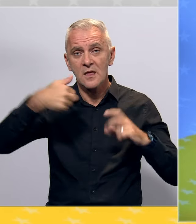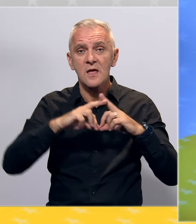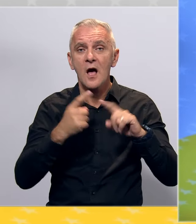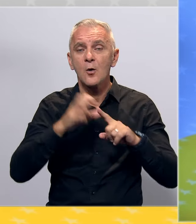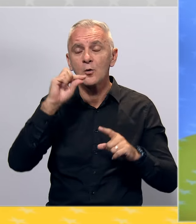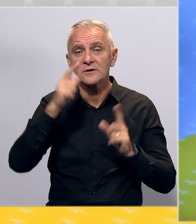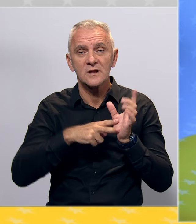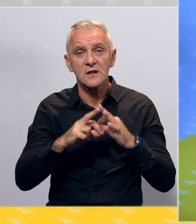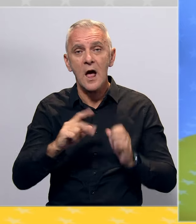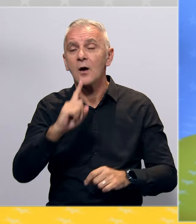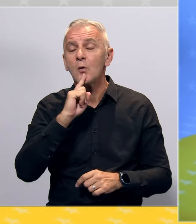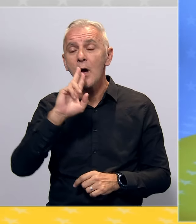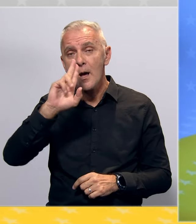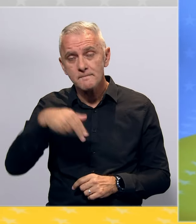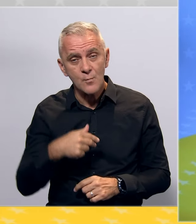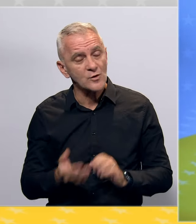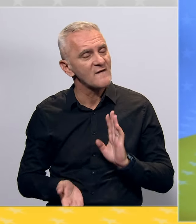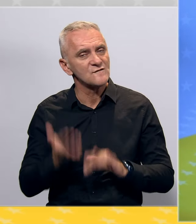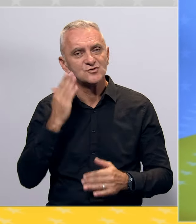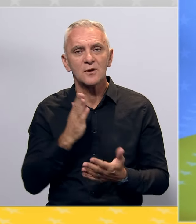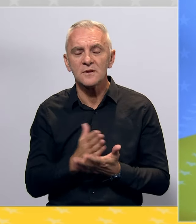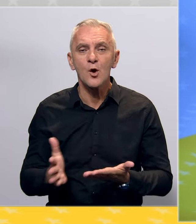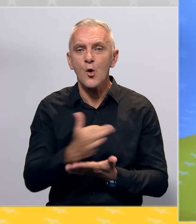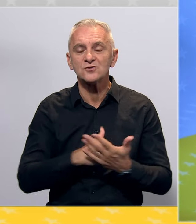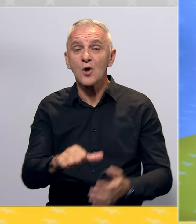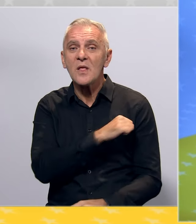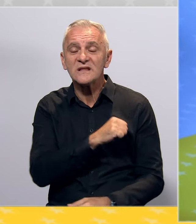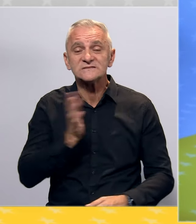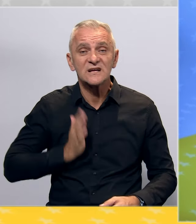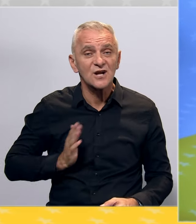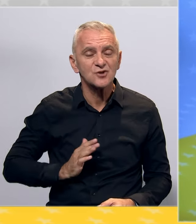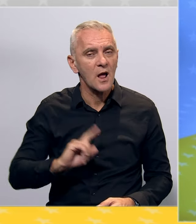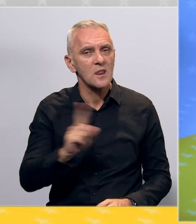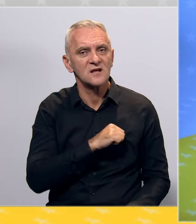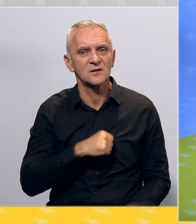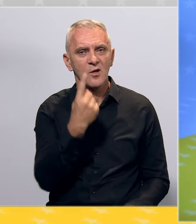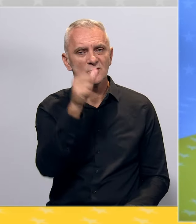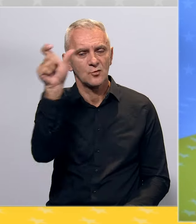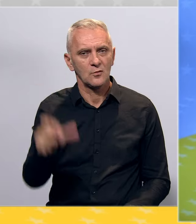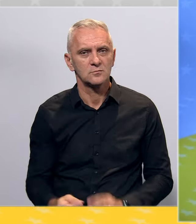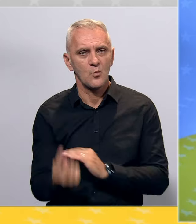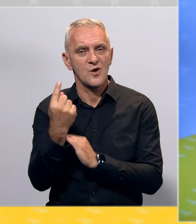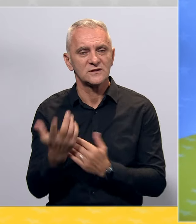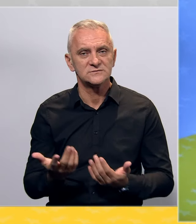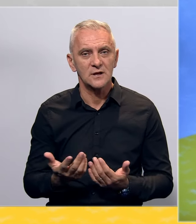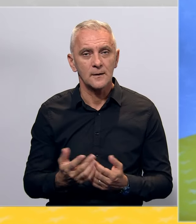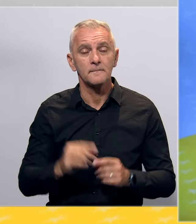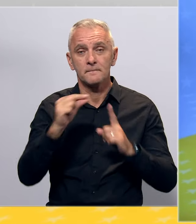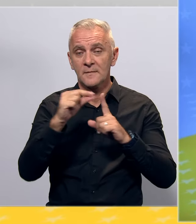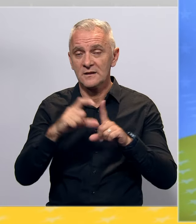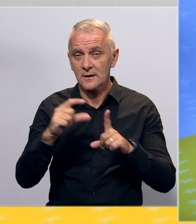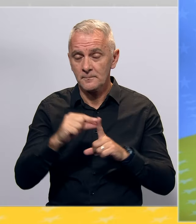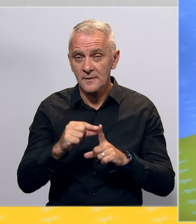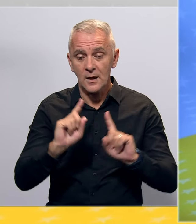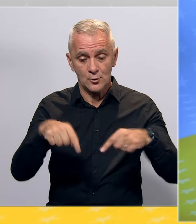Jahorina, koja mora mnogo više biti korištena u interesu građana Pala, a ne pojedinaca. PDP će u